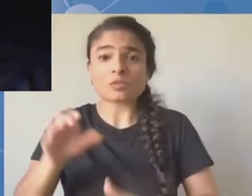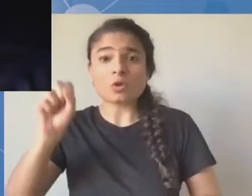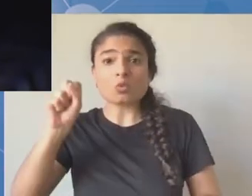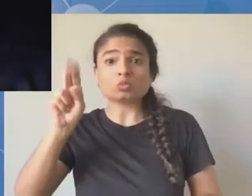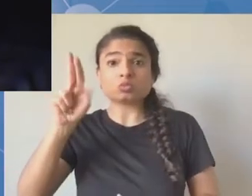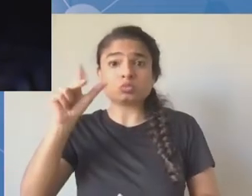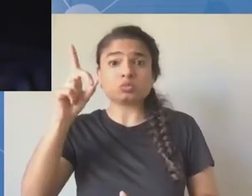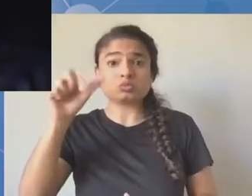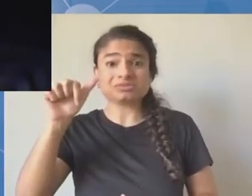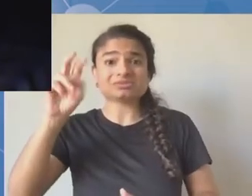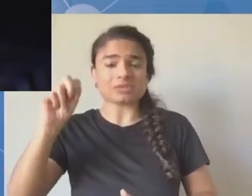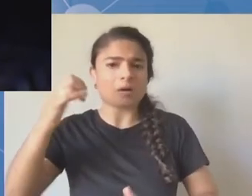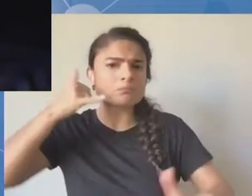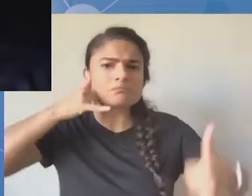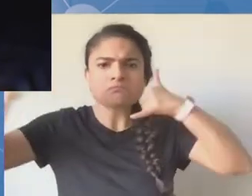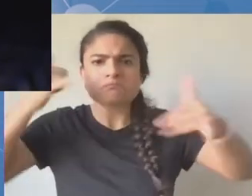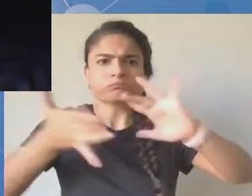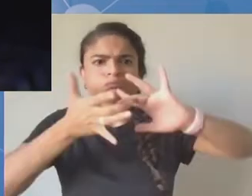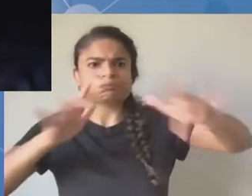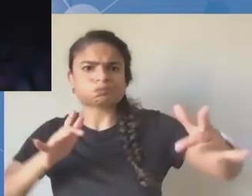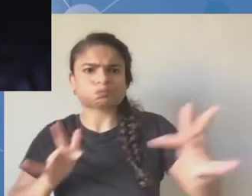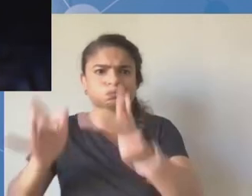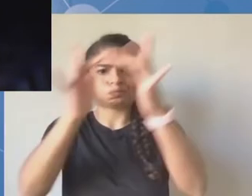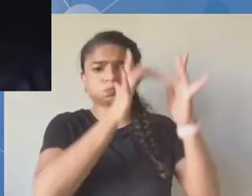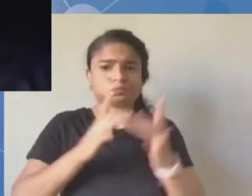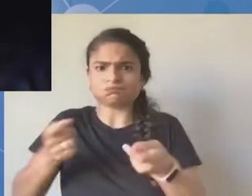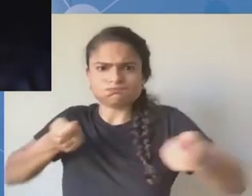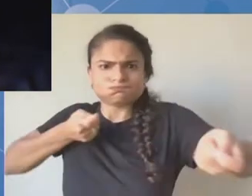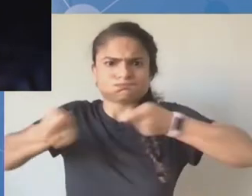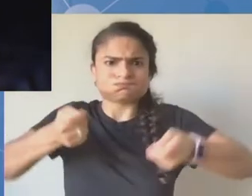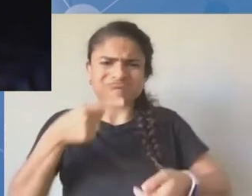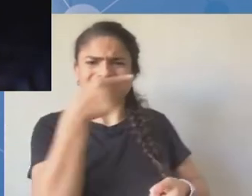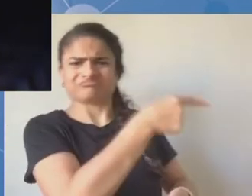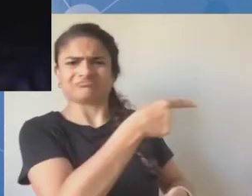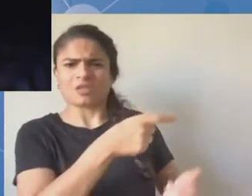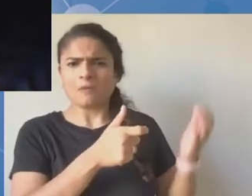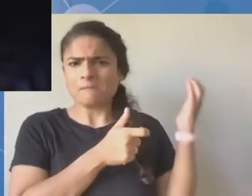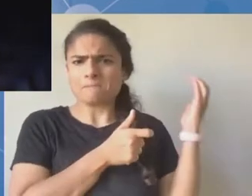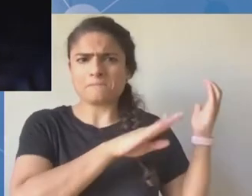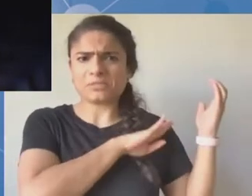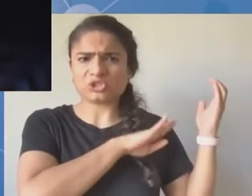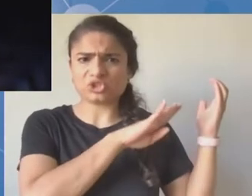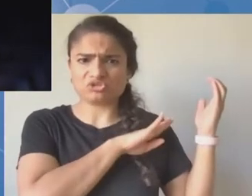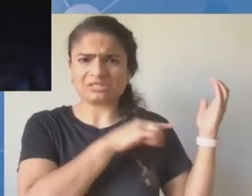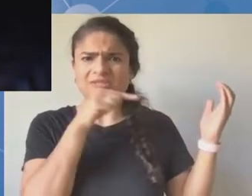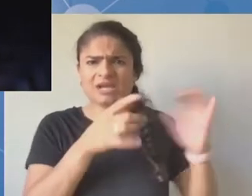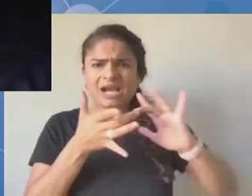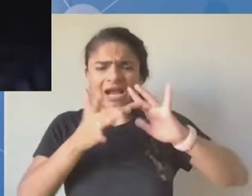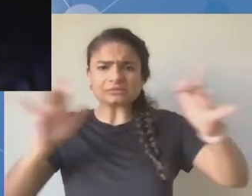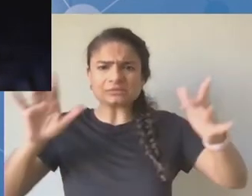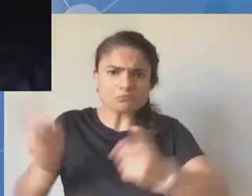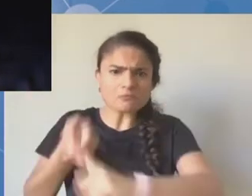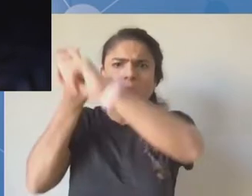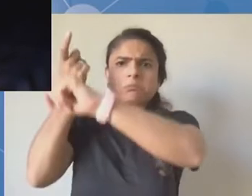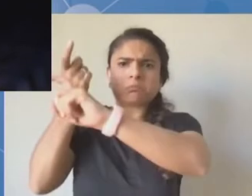kraju. Nie można było się z nim łączyć. Zatem widzimy, jak bardzo to było